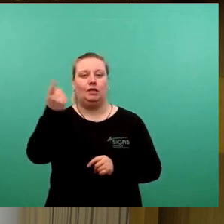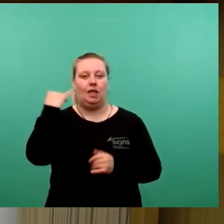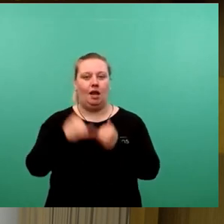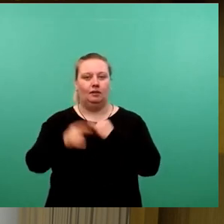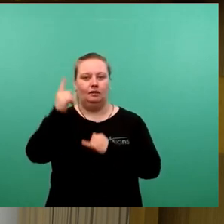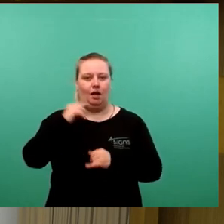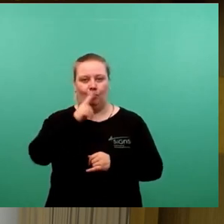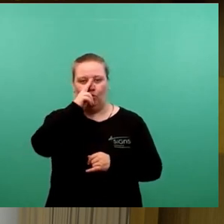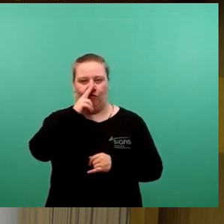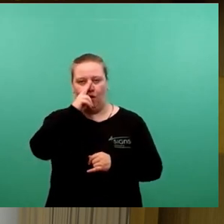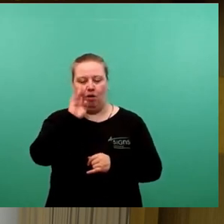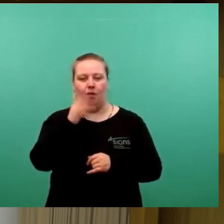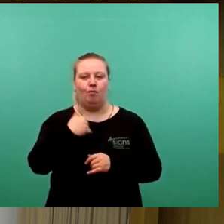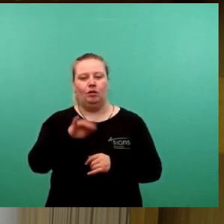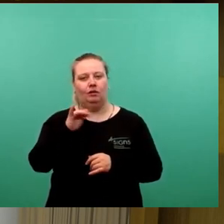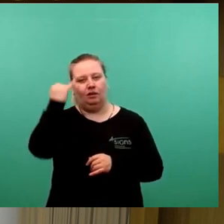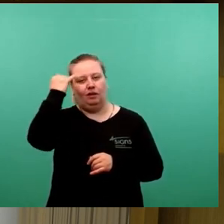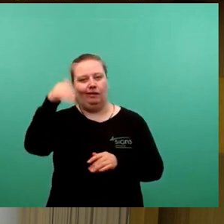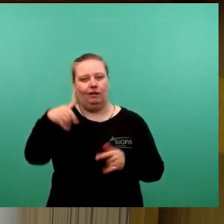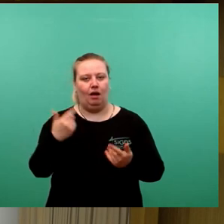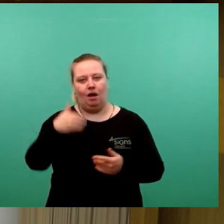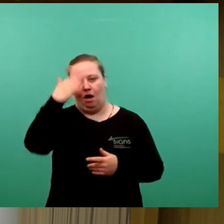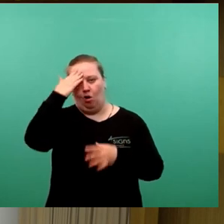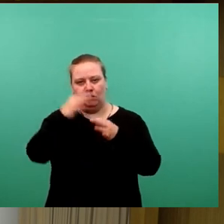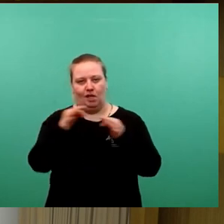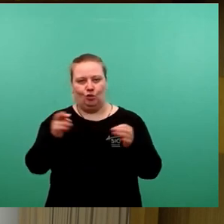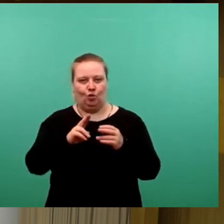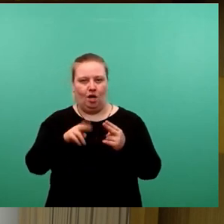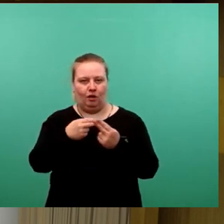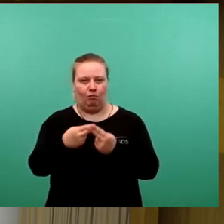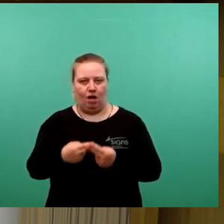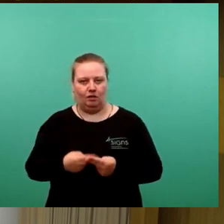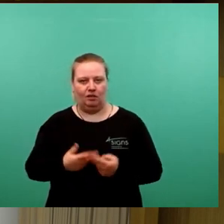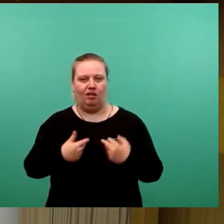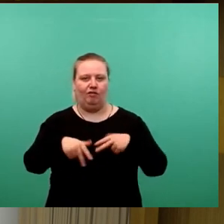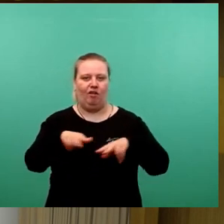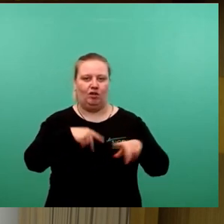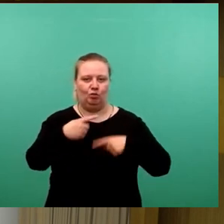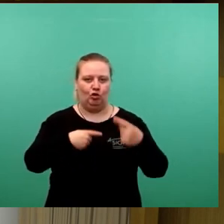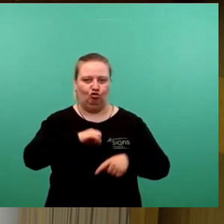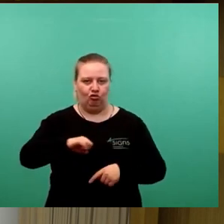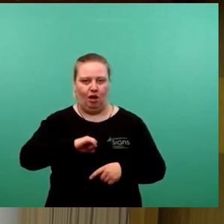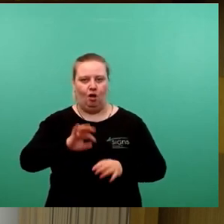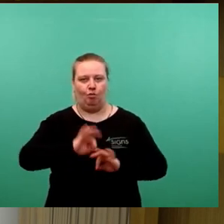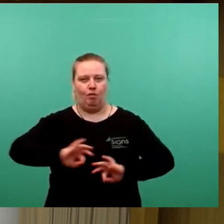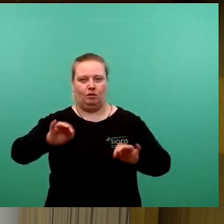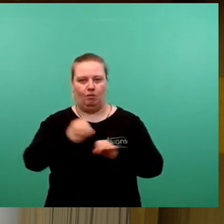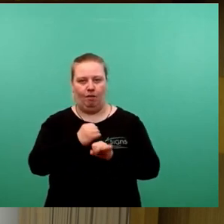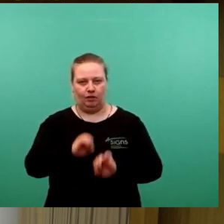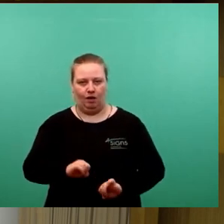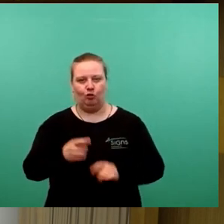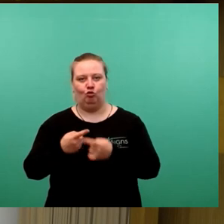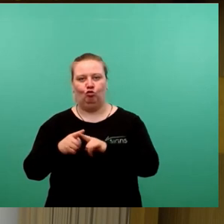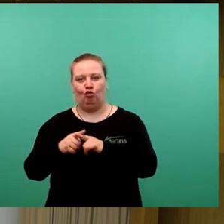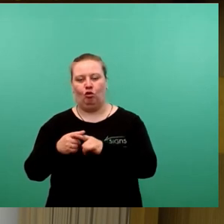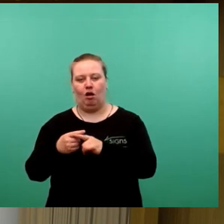Vorlage mit der wohlklingenden Idee, die Hauptsatzung so anzupassen, dass Verwaltungsprozesse schneller und besser bearbeitet werden können und im Steuerzahlergeld durch